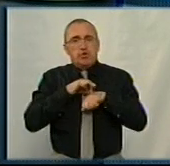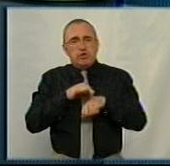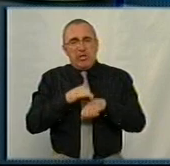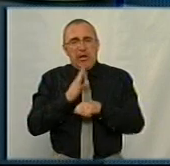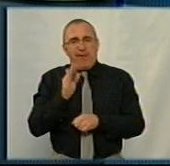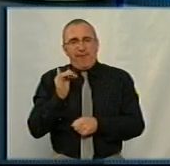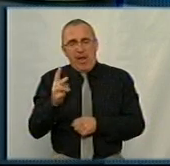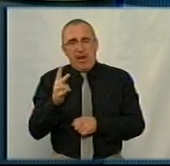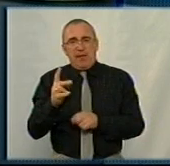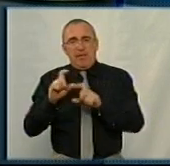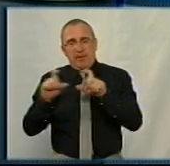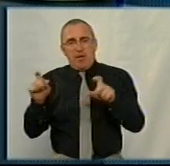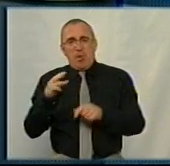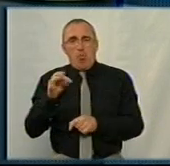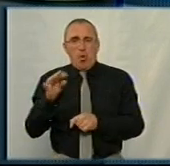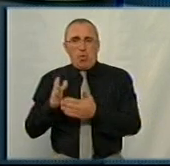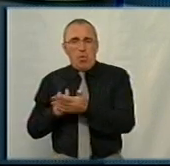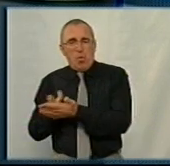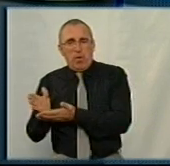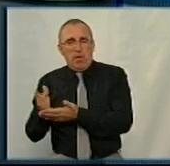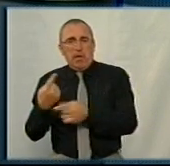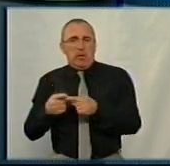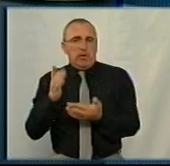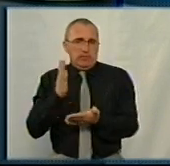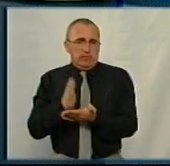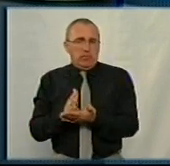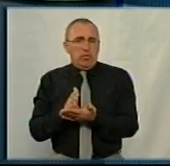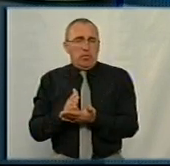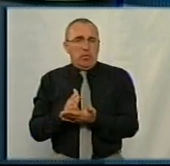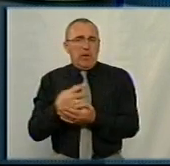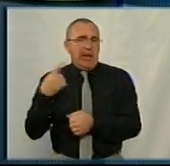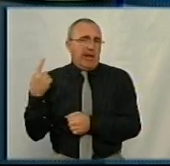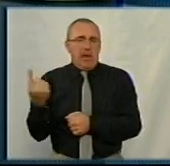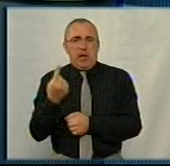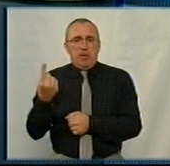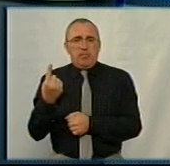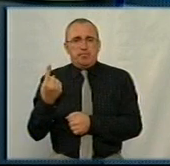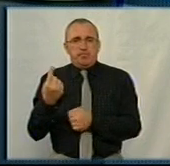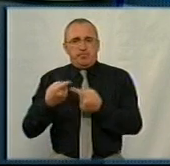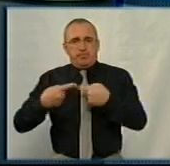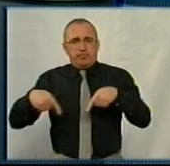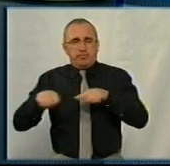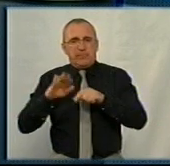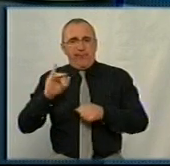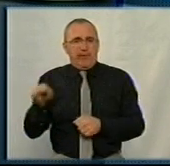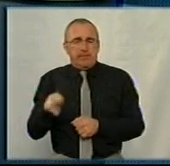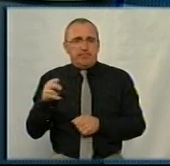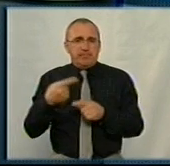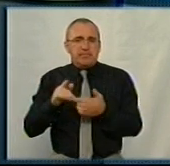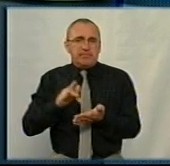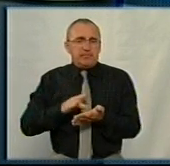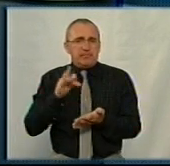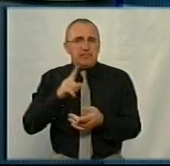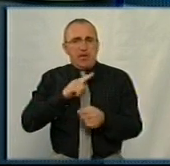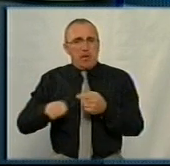п'ятий заклад. Є монопрофільні заклади, це які існують в єдиному унітарному вигляді. Це і Центр екстренно